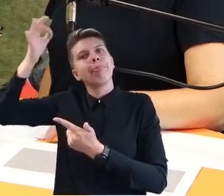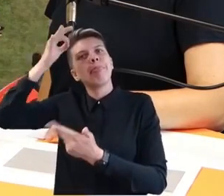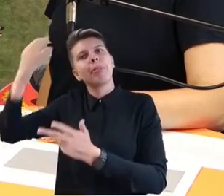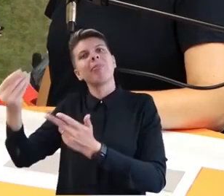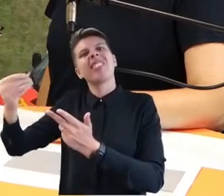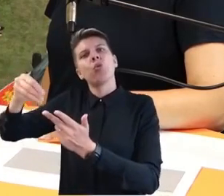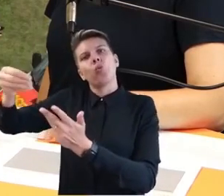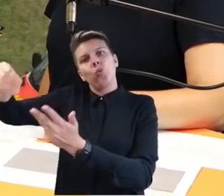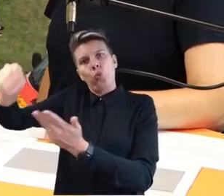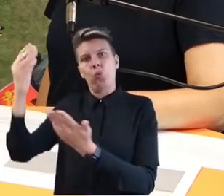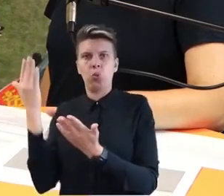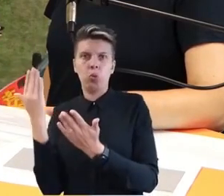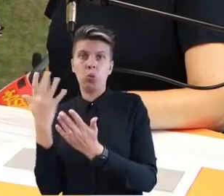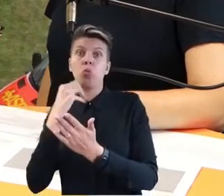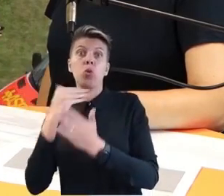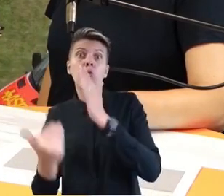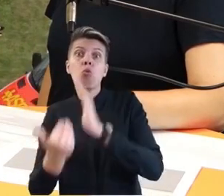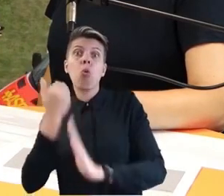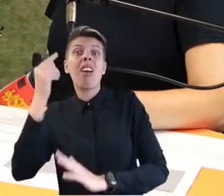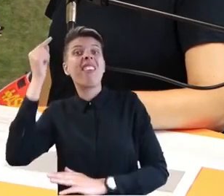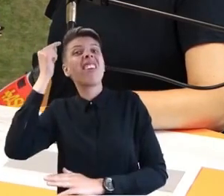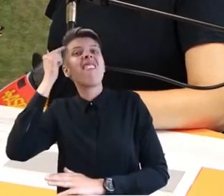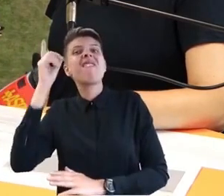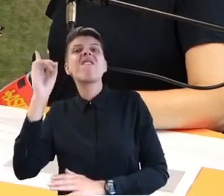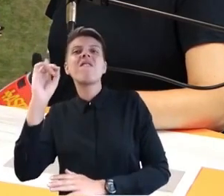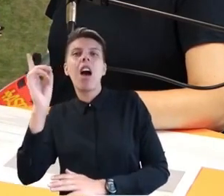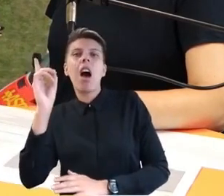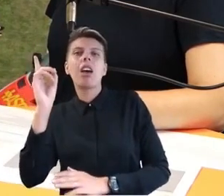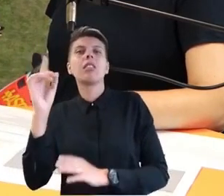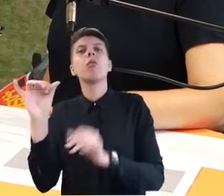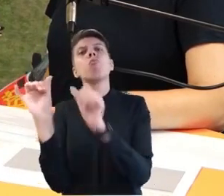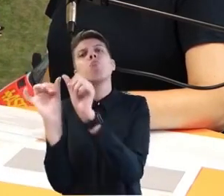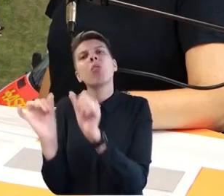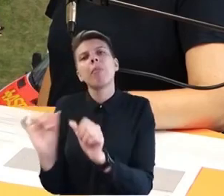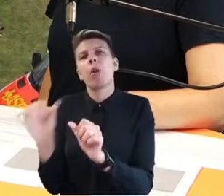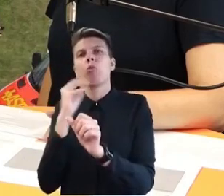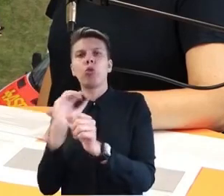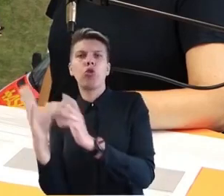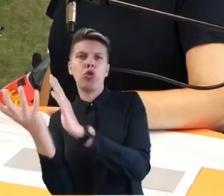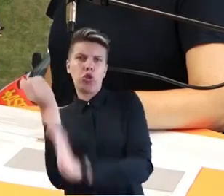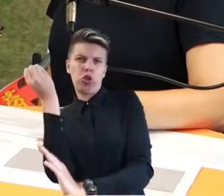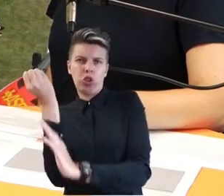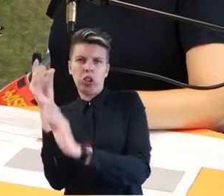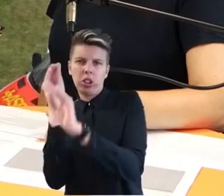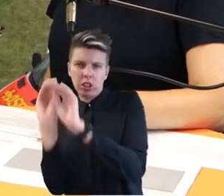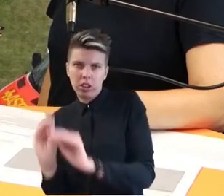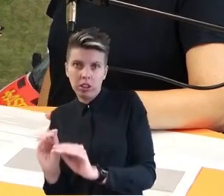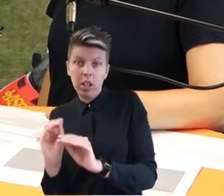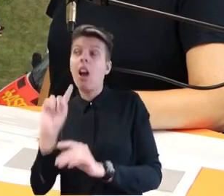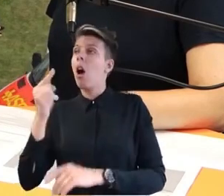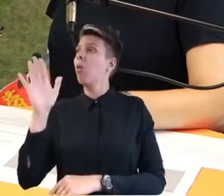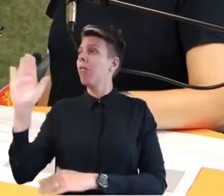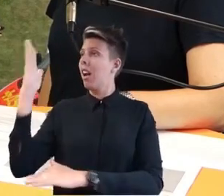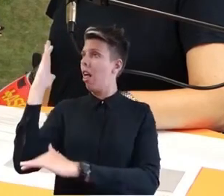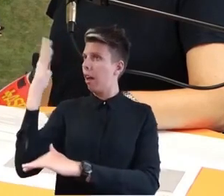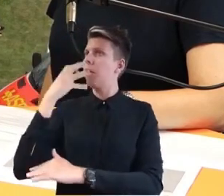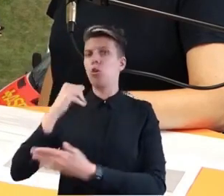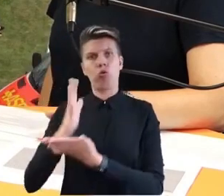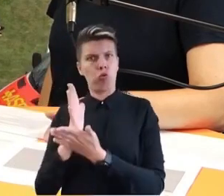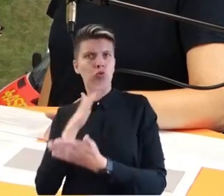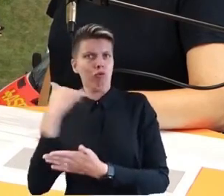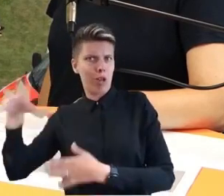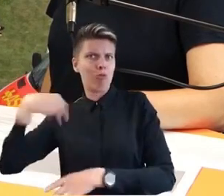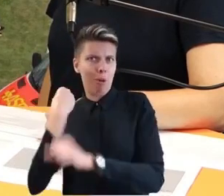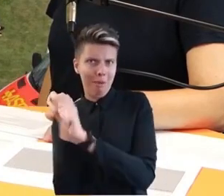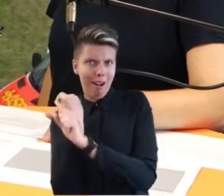Warenmultiplikatoren zu gewinnen. Wir machen warnungsspezifische Öffentlichkeitsarbeit zusammen mit deinem Referat, sehr erfolgreich, wie ich denke.